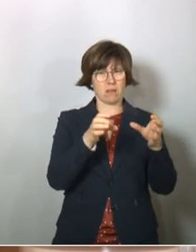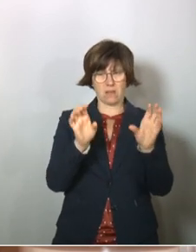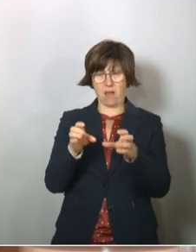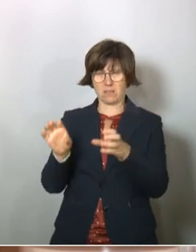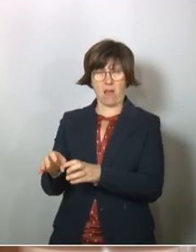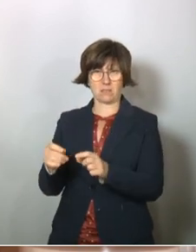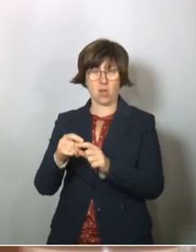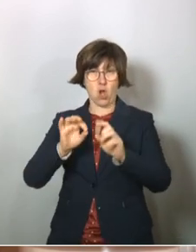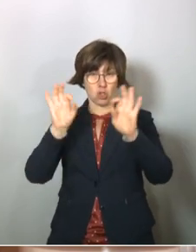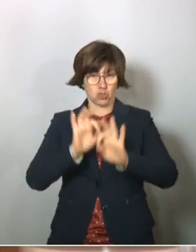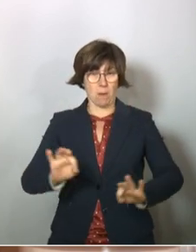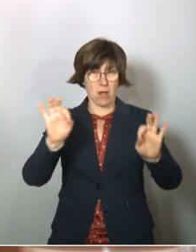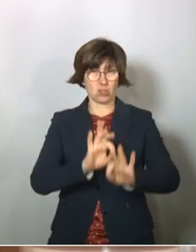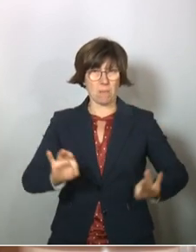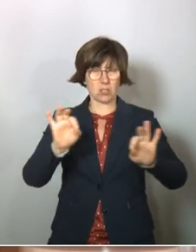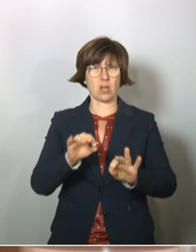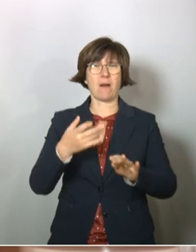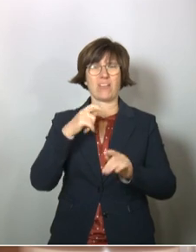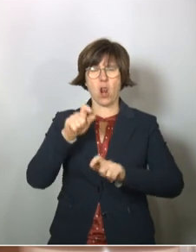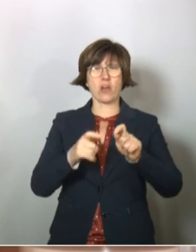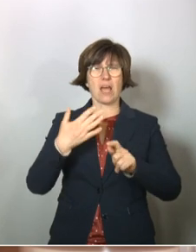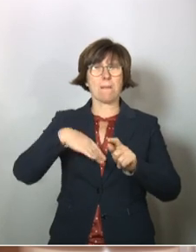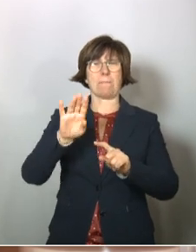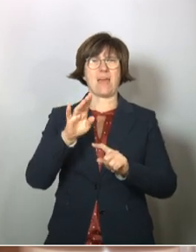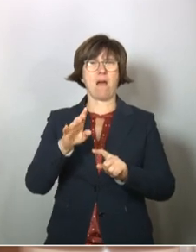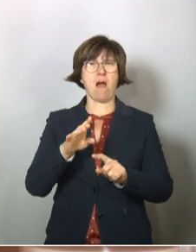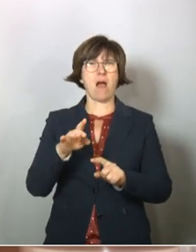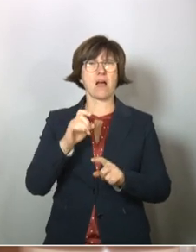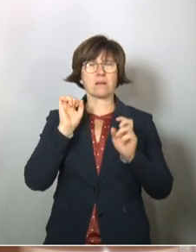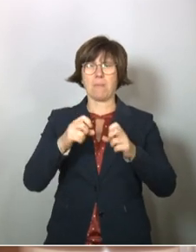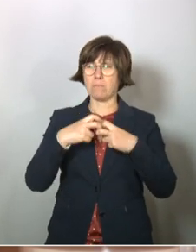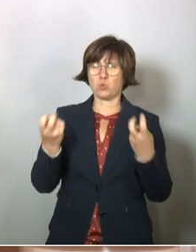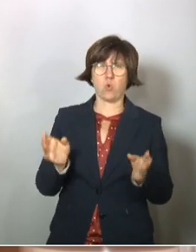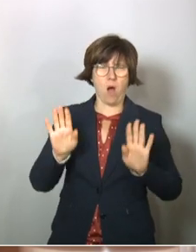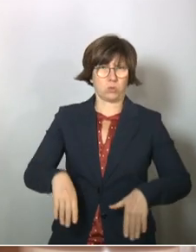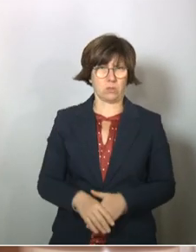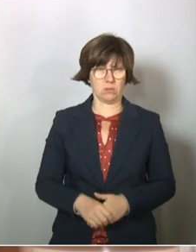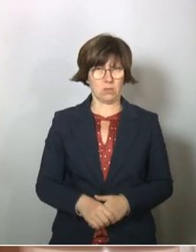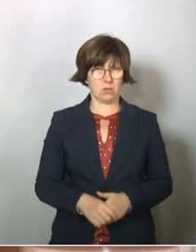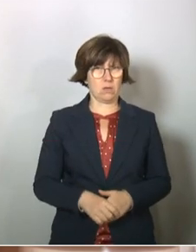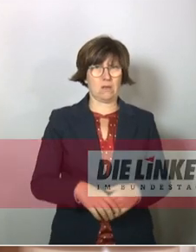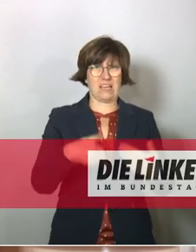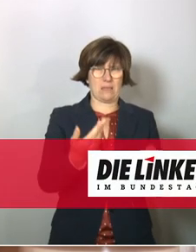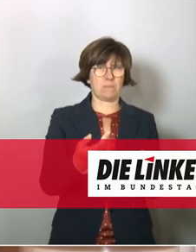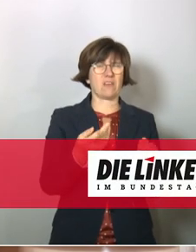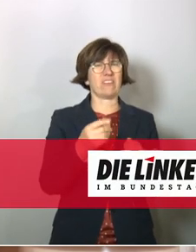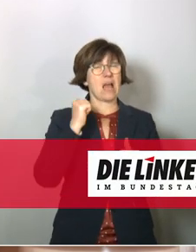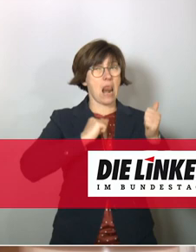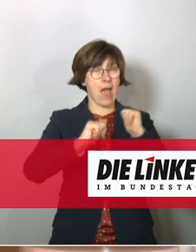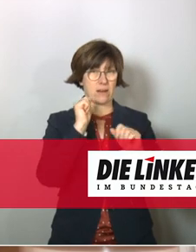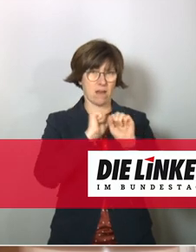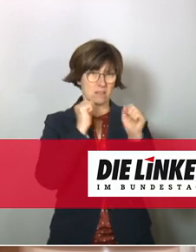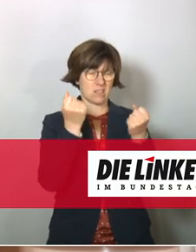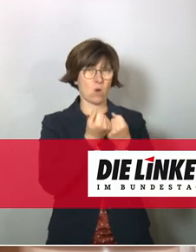Sie ist umso ausgeprägter, je mehr die Leute sich leisten können, zu Hause zu bleiben. Dazu zählen dann eben leider